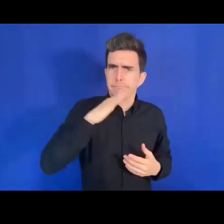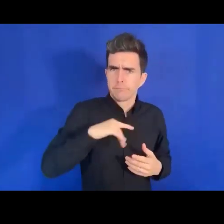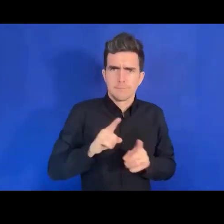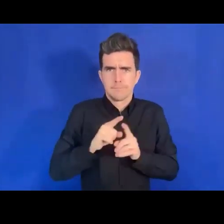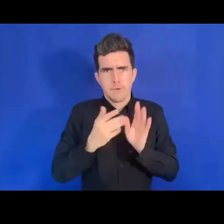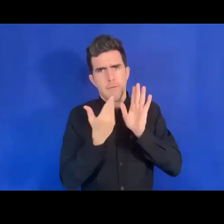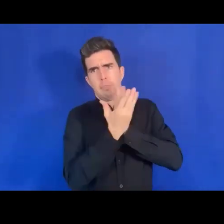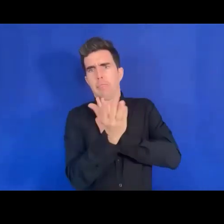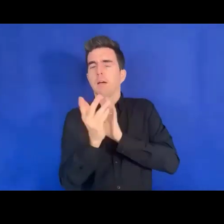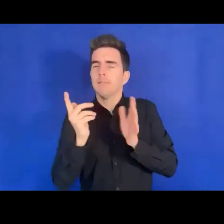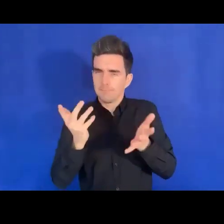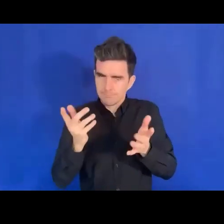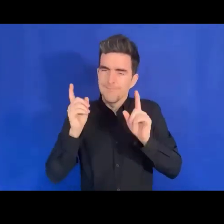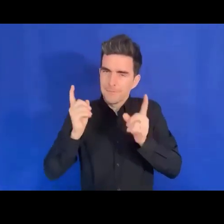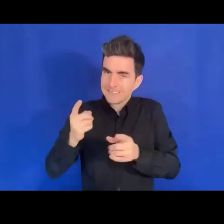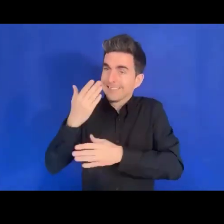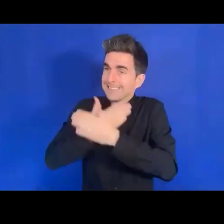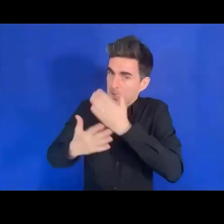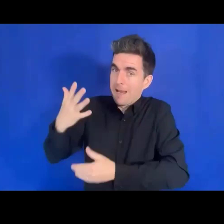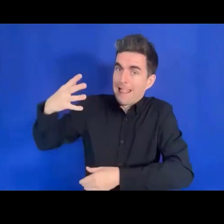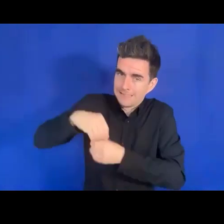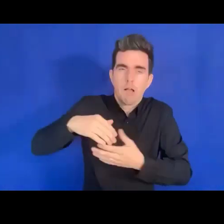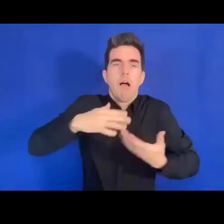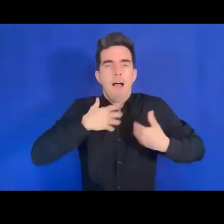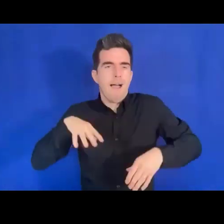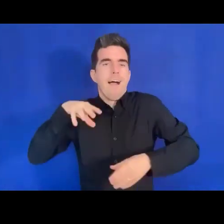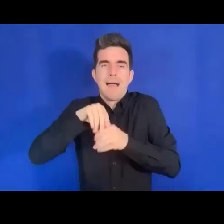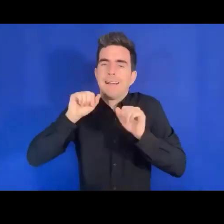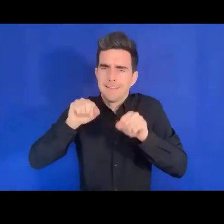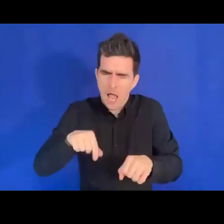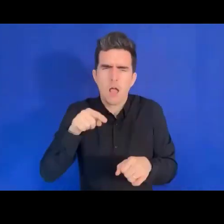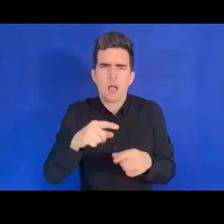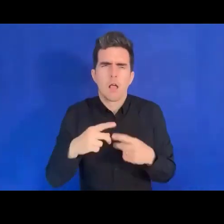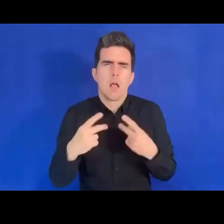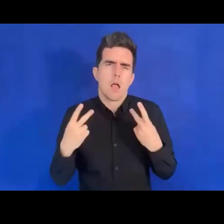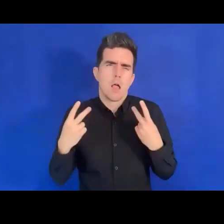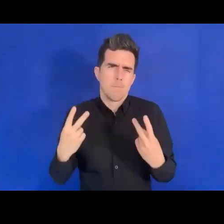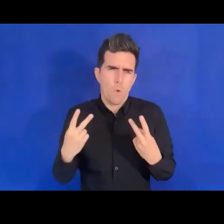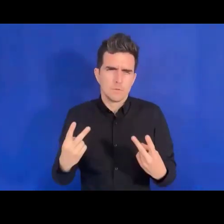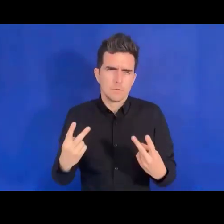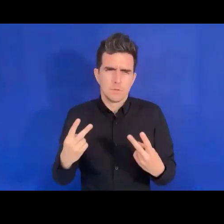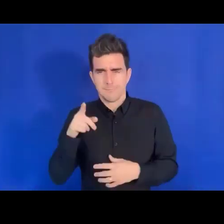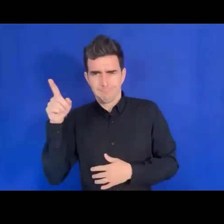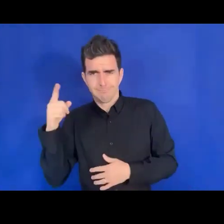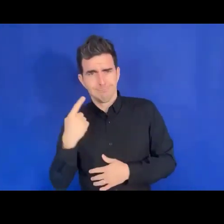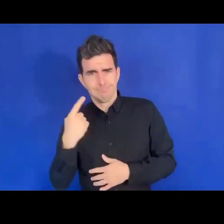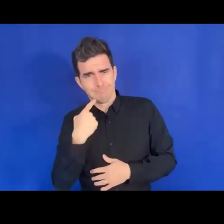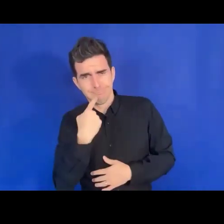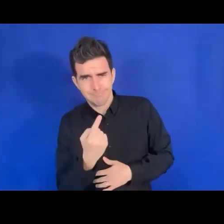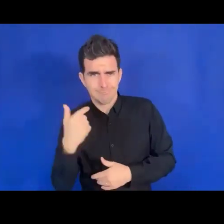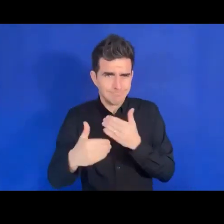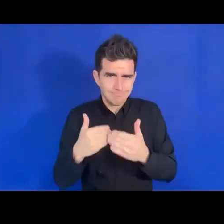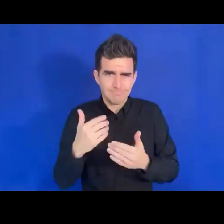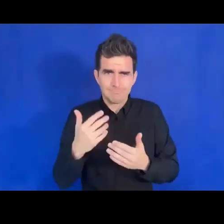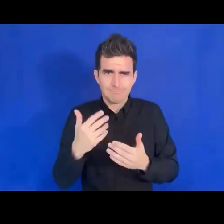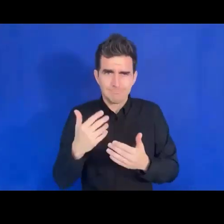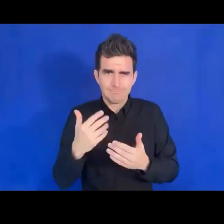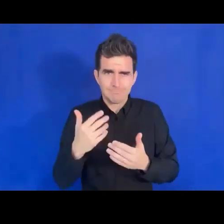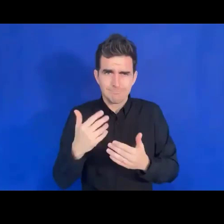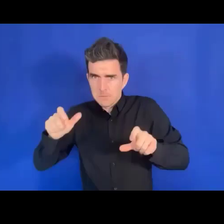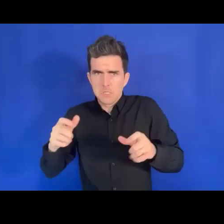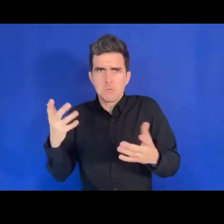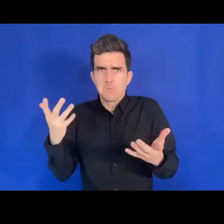décideurs politiques de commencer à comprendre ces différences, ces différents besoins des personnes